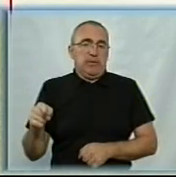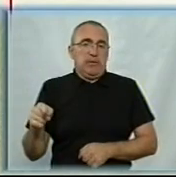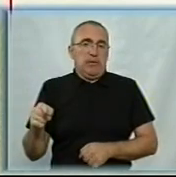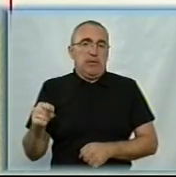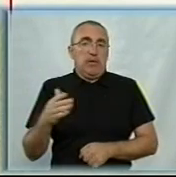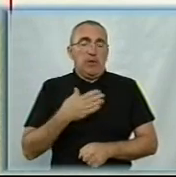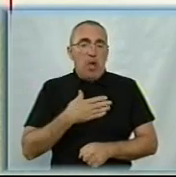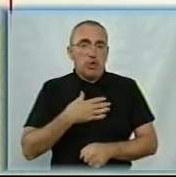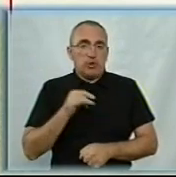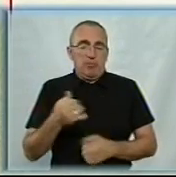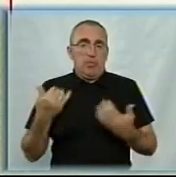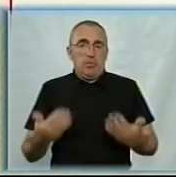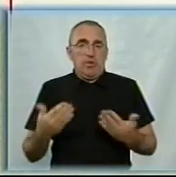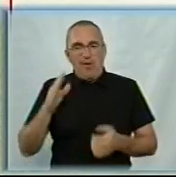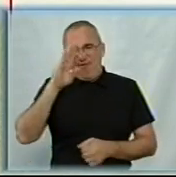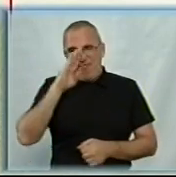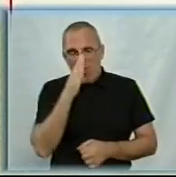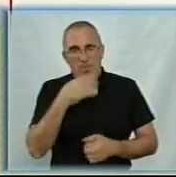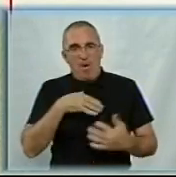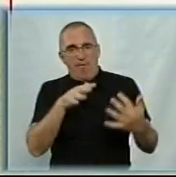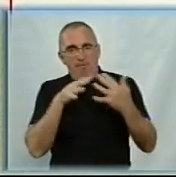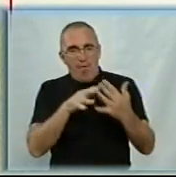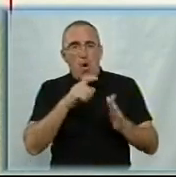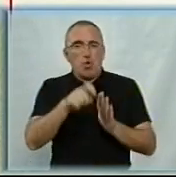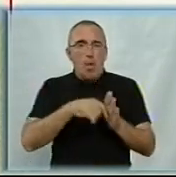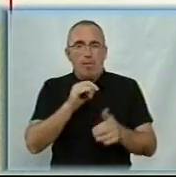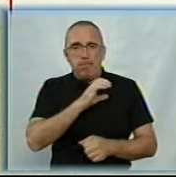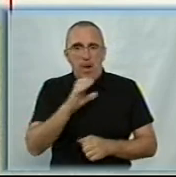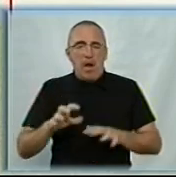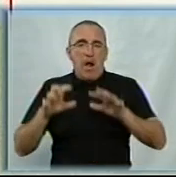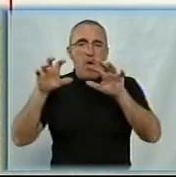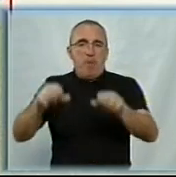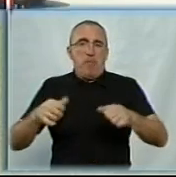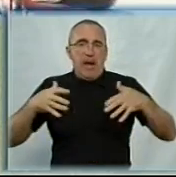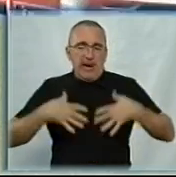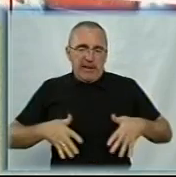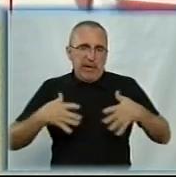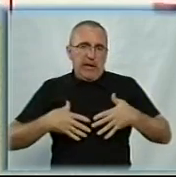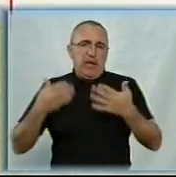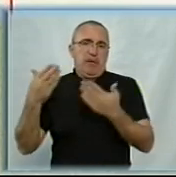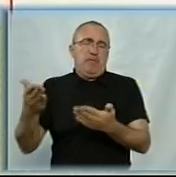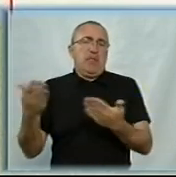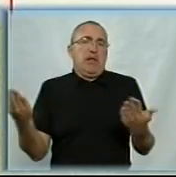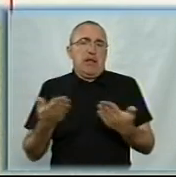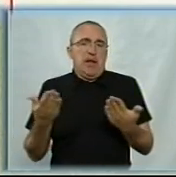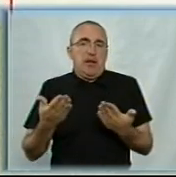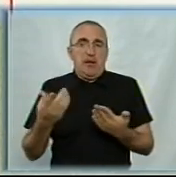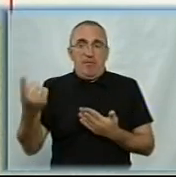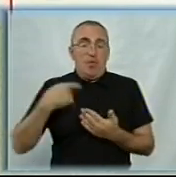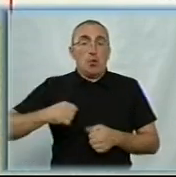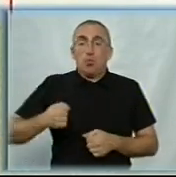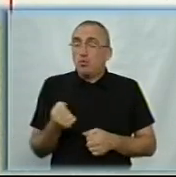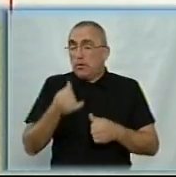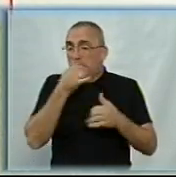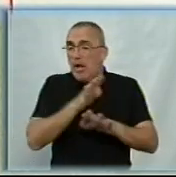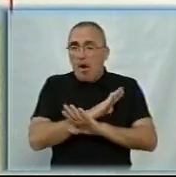нашим нинішнім ворогом, з яким ми воюємо на Донбасі, який окупував наш Крим і з яким дружби бути